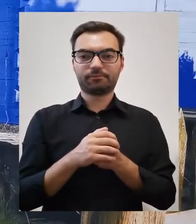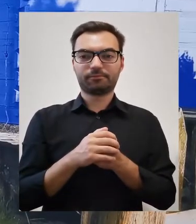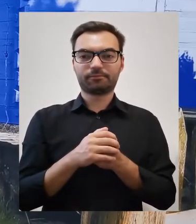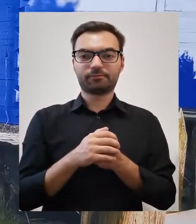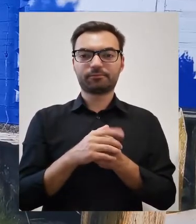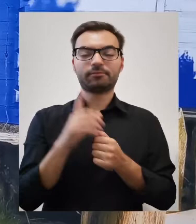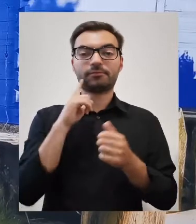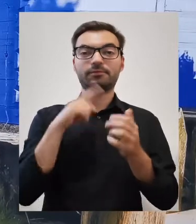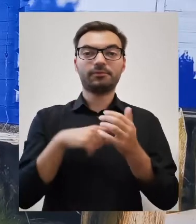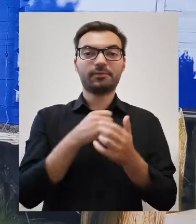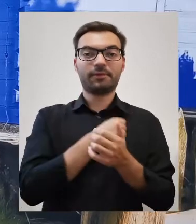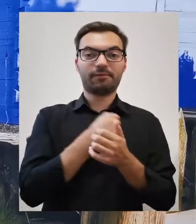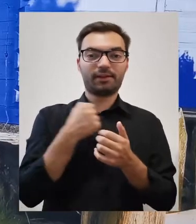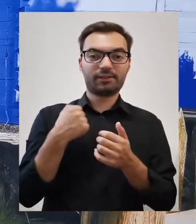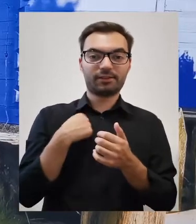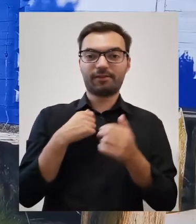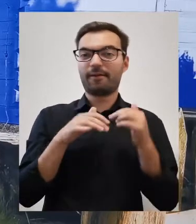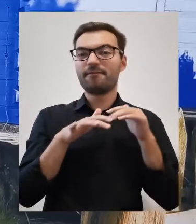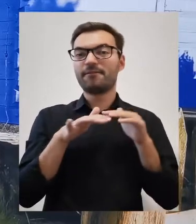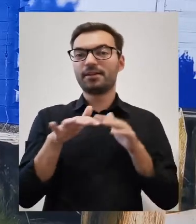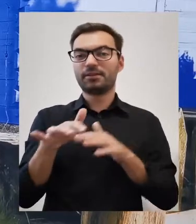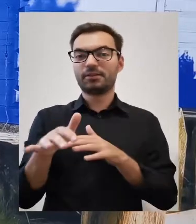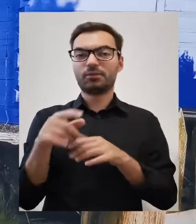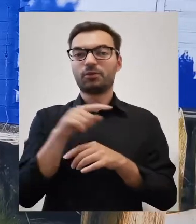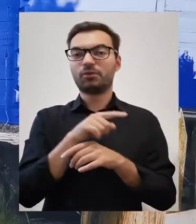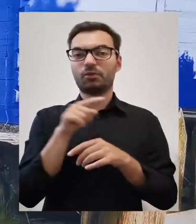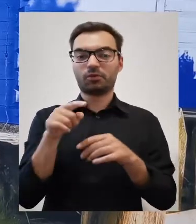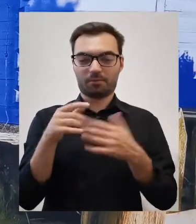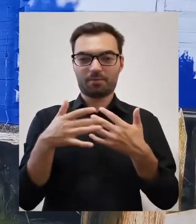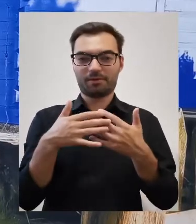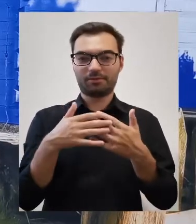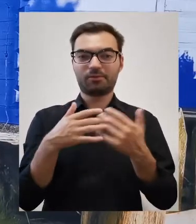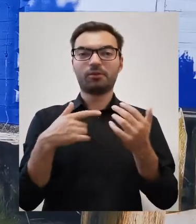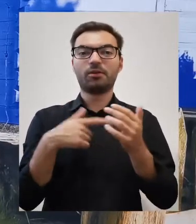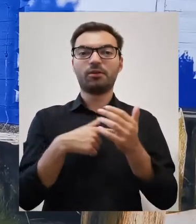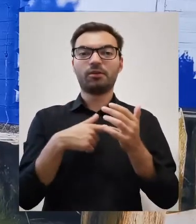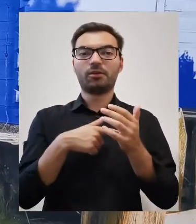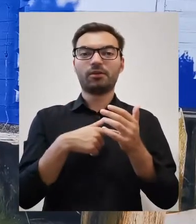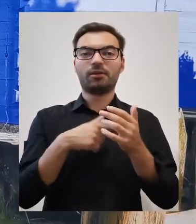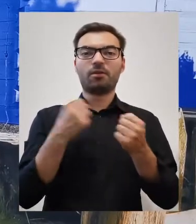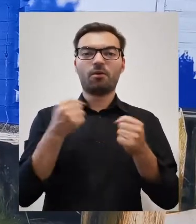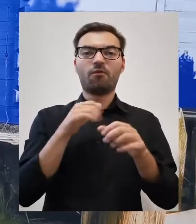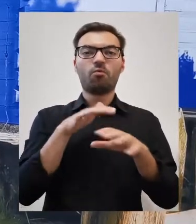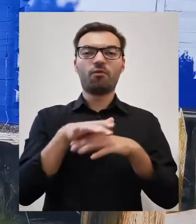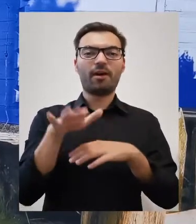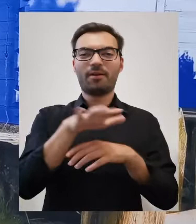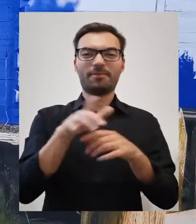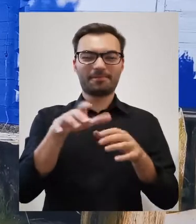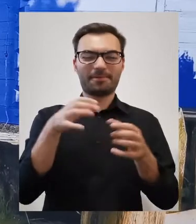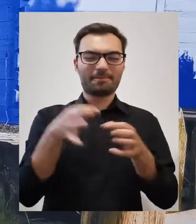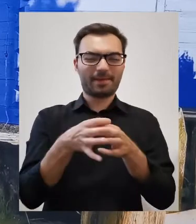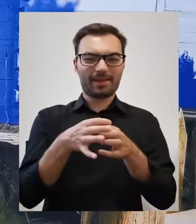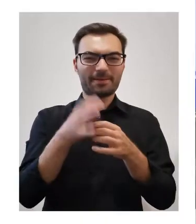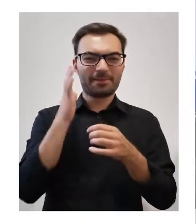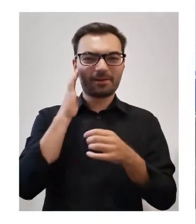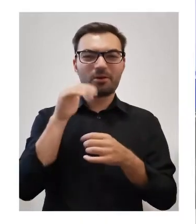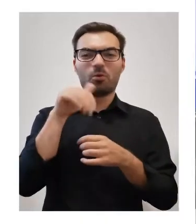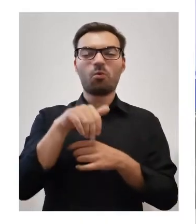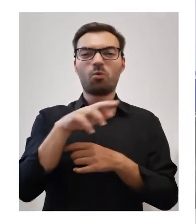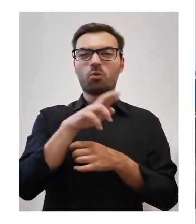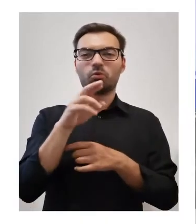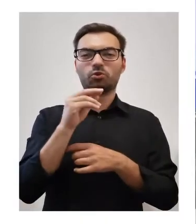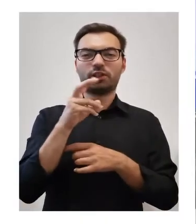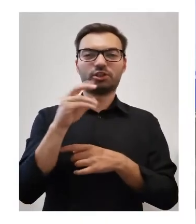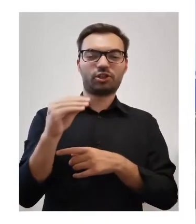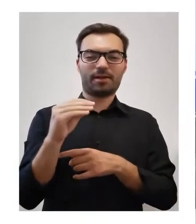I właśnie ta bliskość Warszawy i bliskość Wisły jednocześnie miały na mieszkańców Urzecza ogromny wpływ, bo oni